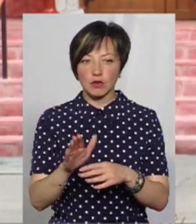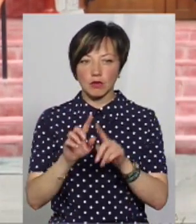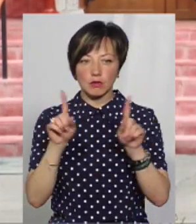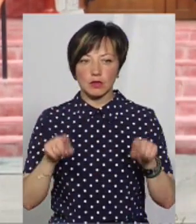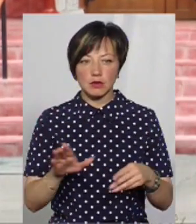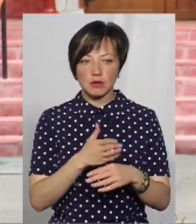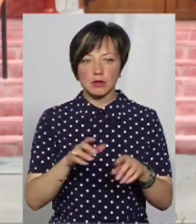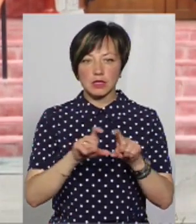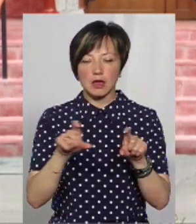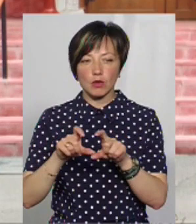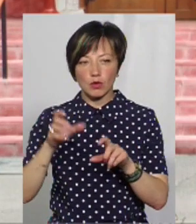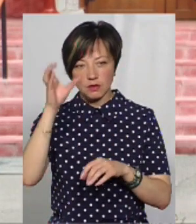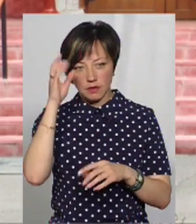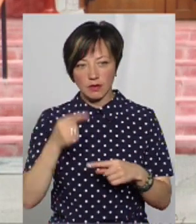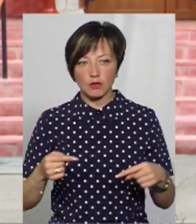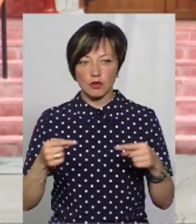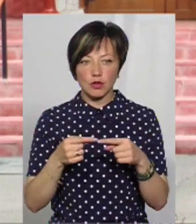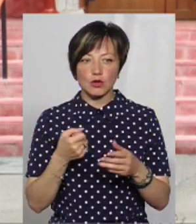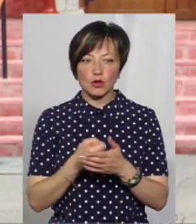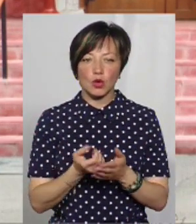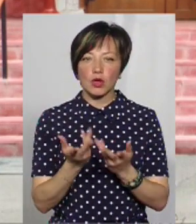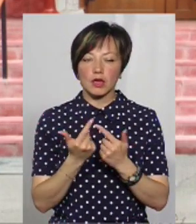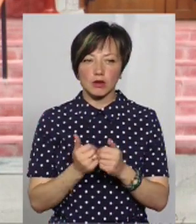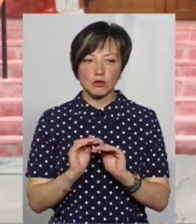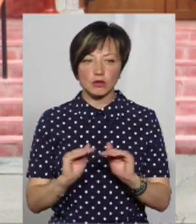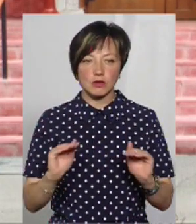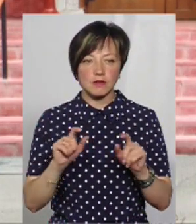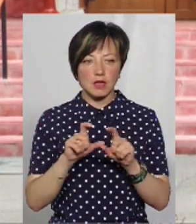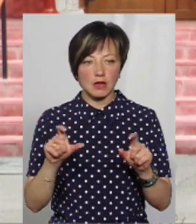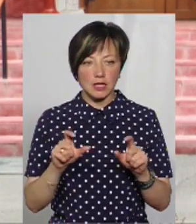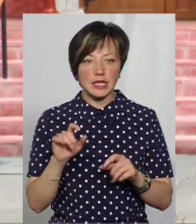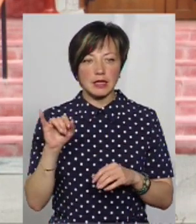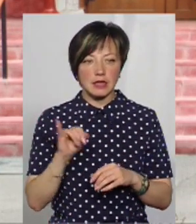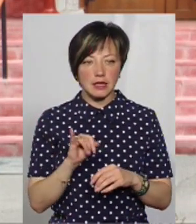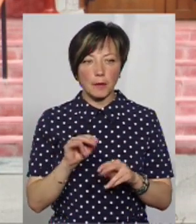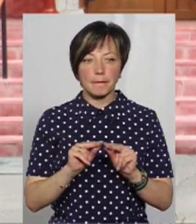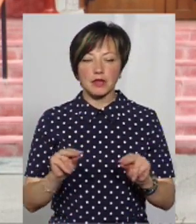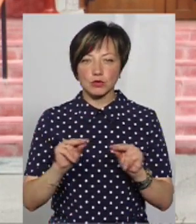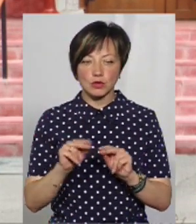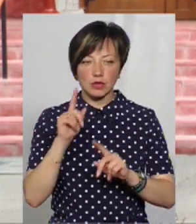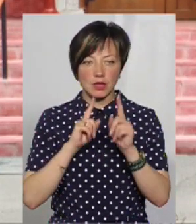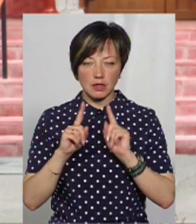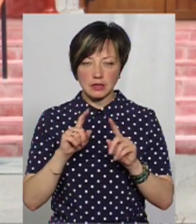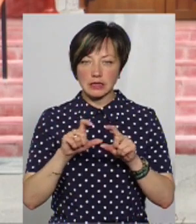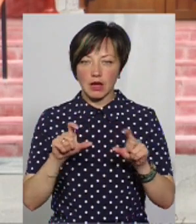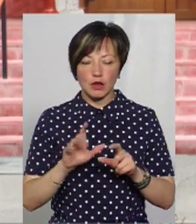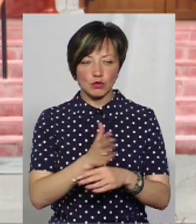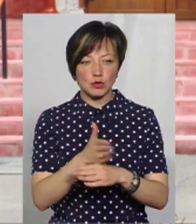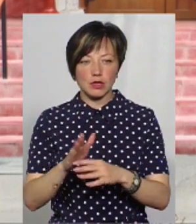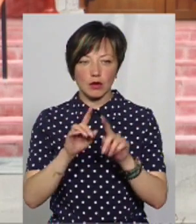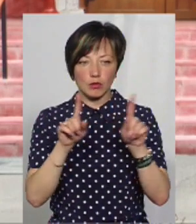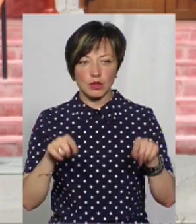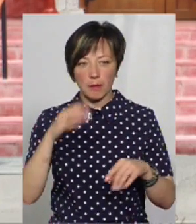путівки між закладами освіти відповідно до кількості учнів у закладі. І педагогічною радою заклади розподіляють